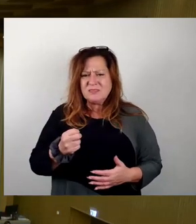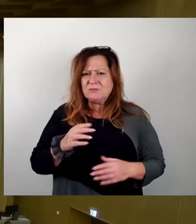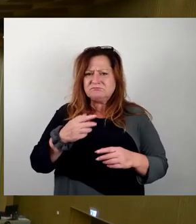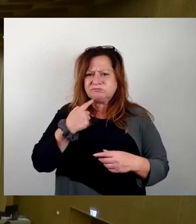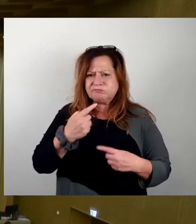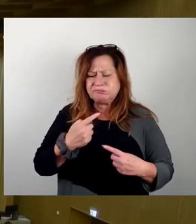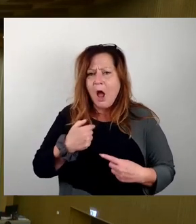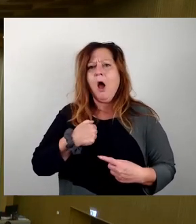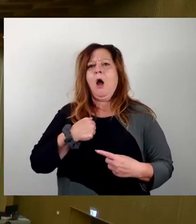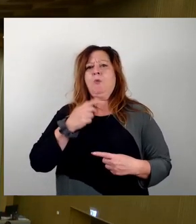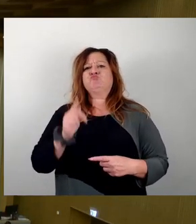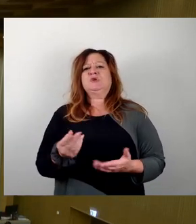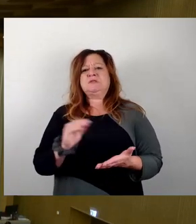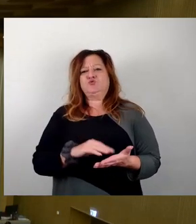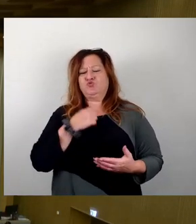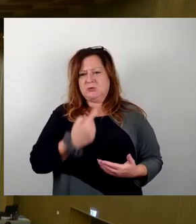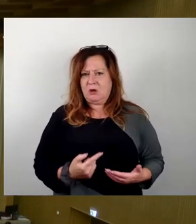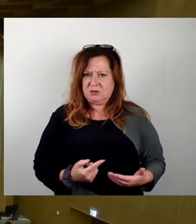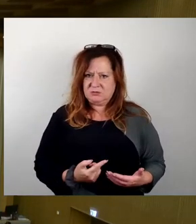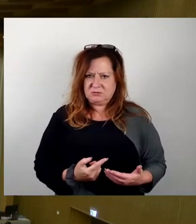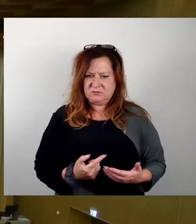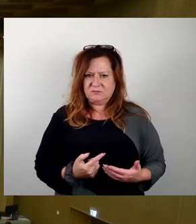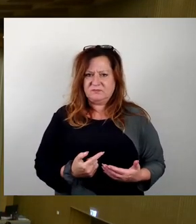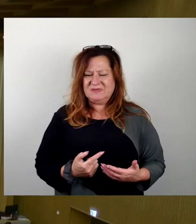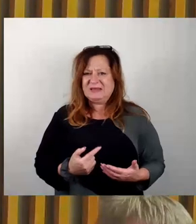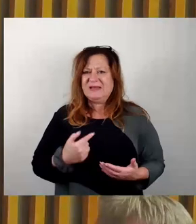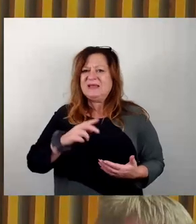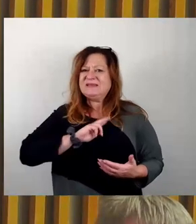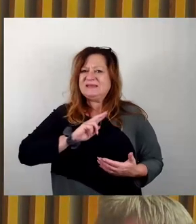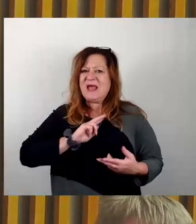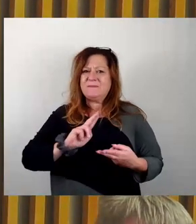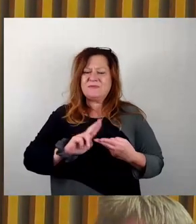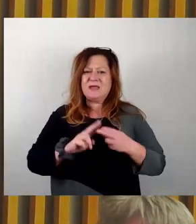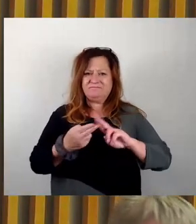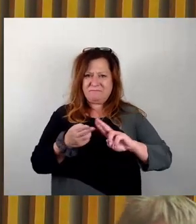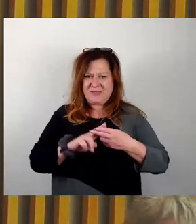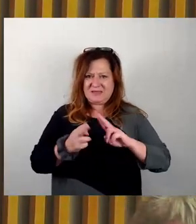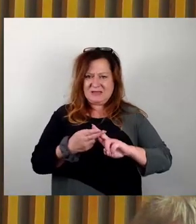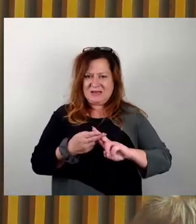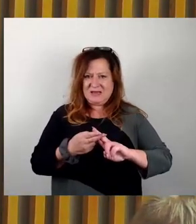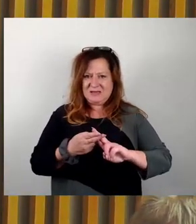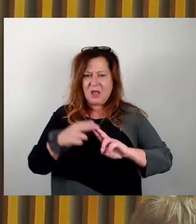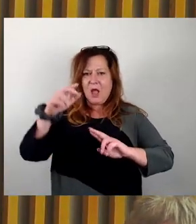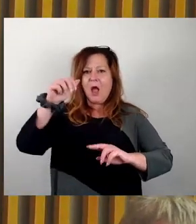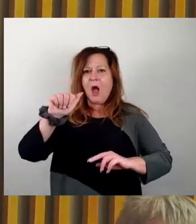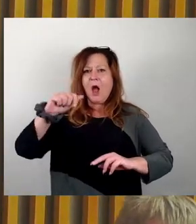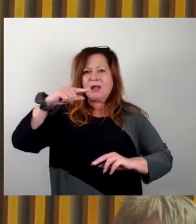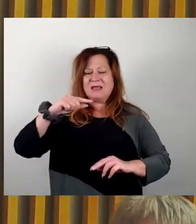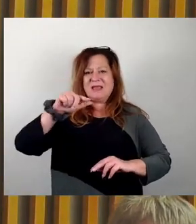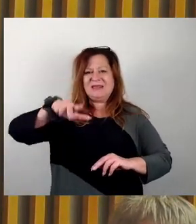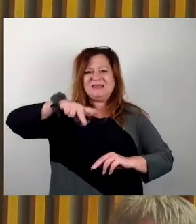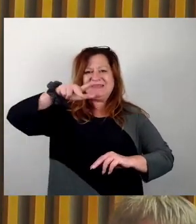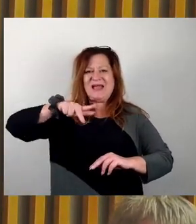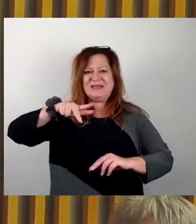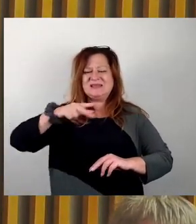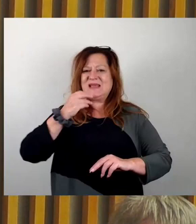weil ich Mitglied der AG 13. Februar war. Die wird sich jetzt weiterentwickeln zum